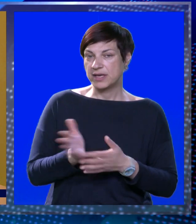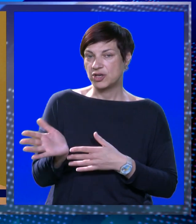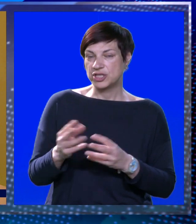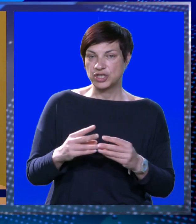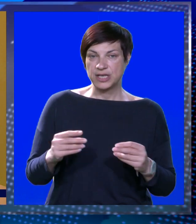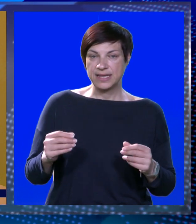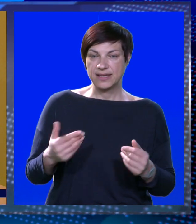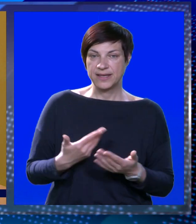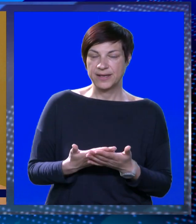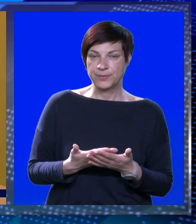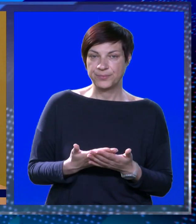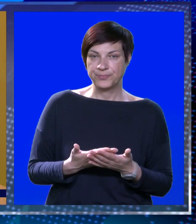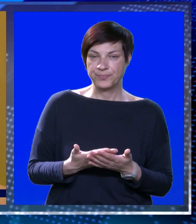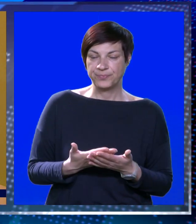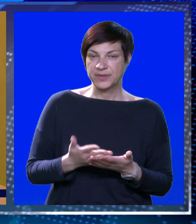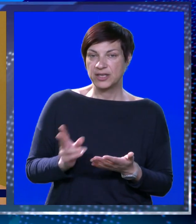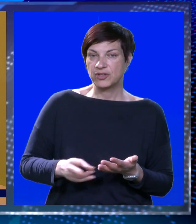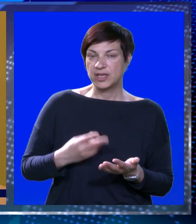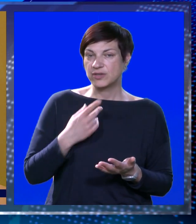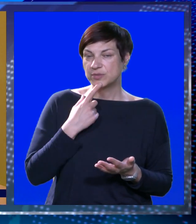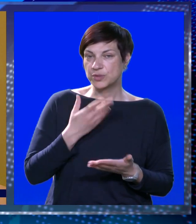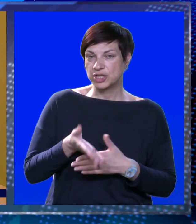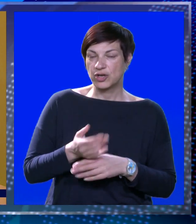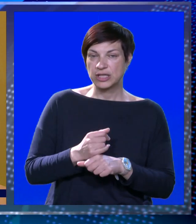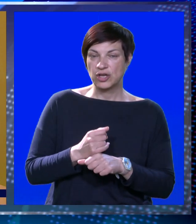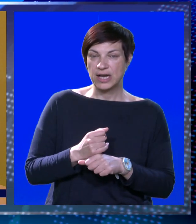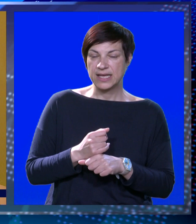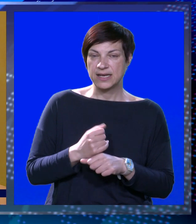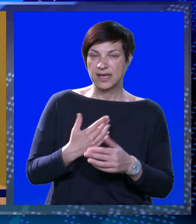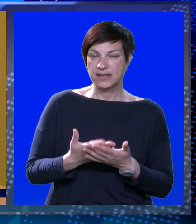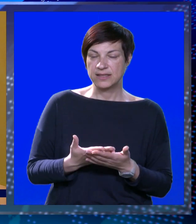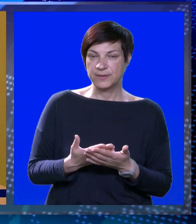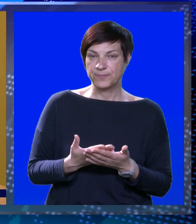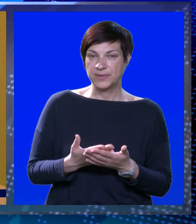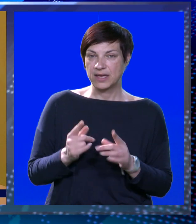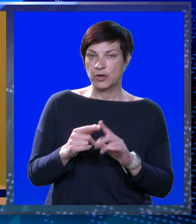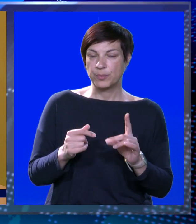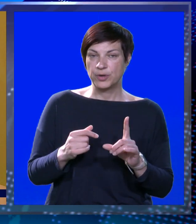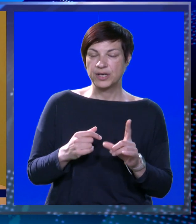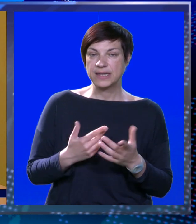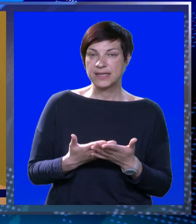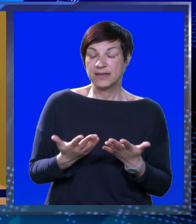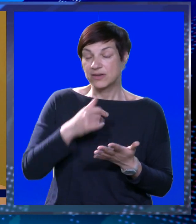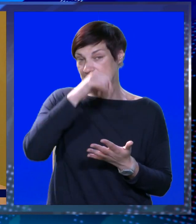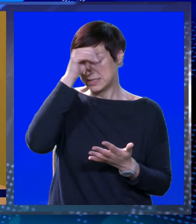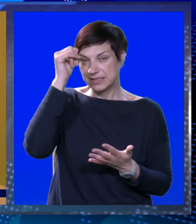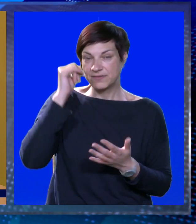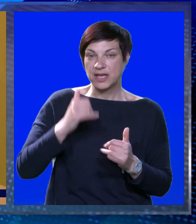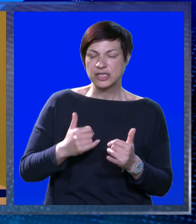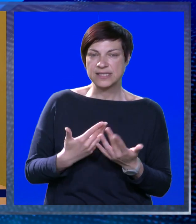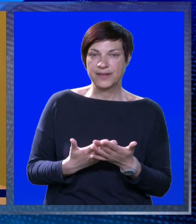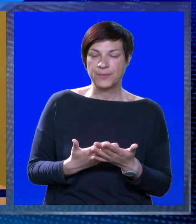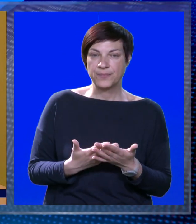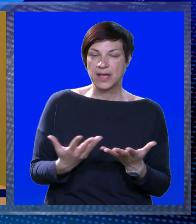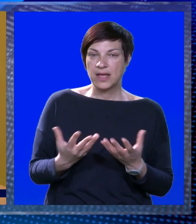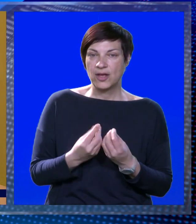prevoz je otišao na teren i onda je gospodina koja je dole radila kao portir ili kako li se već to zvalo sad